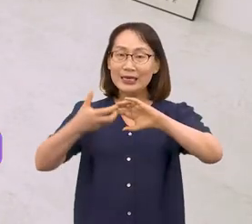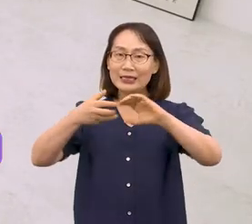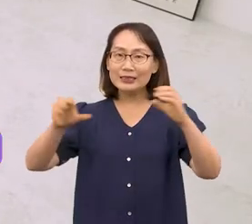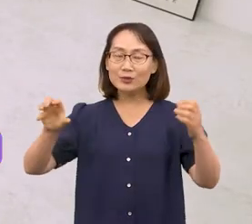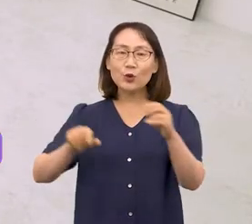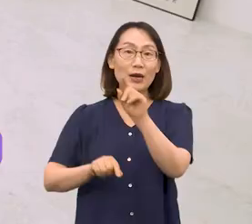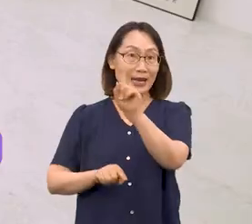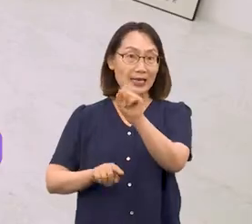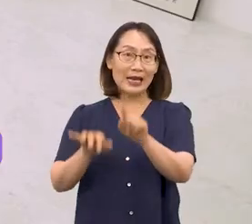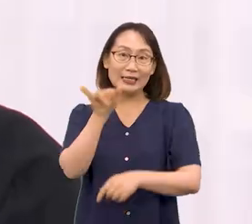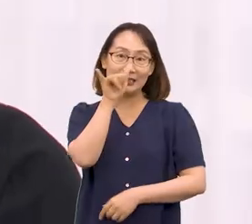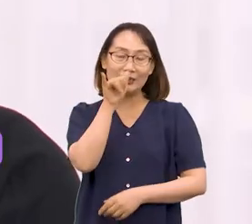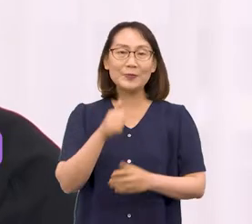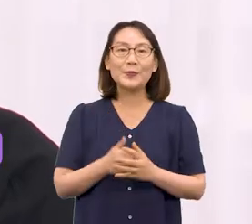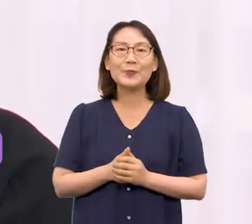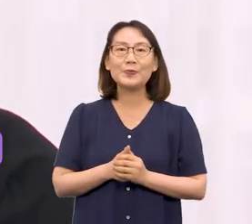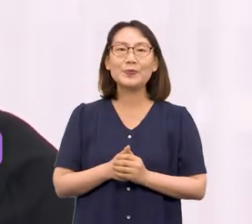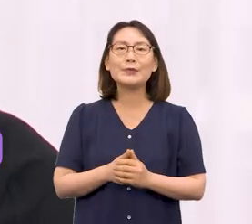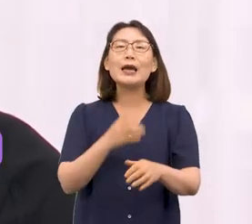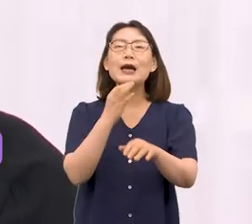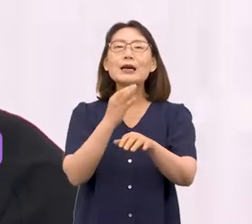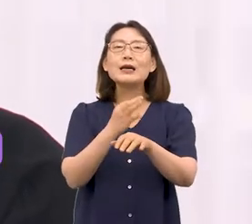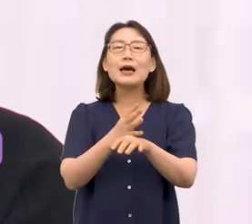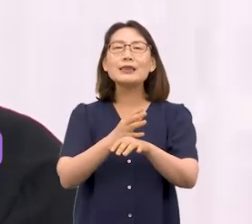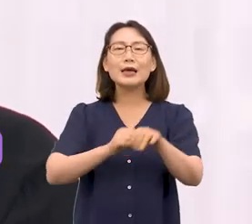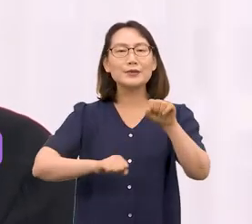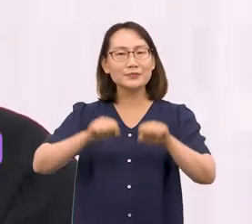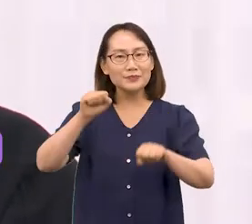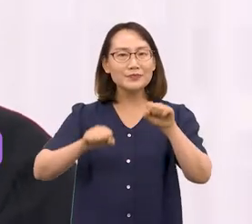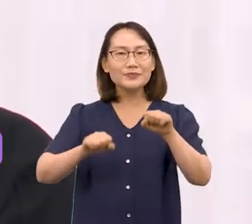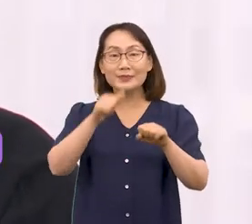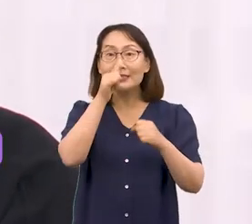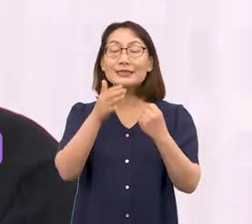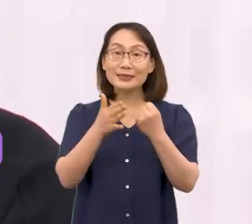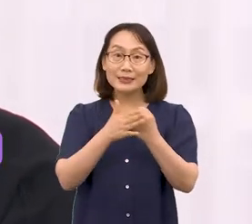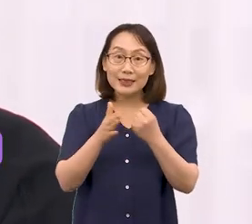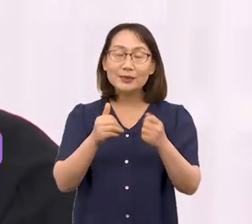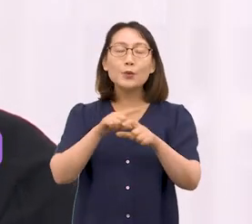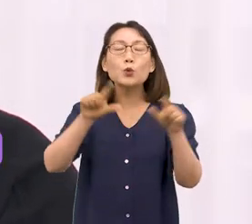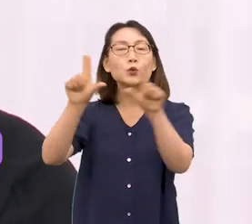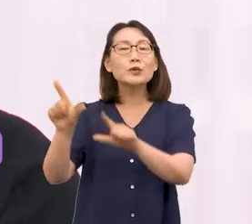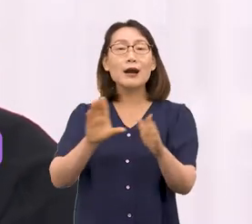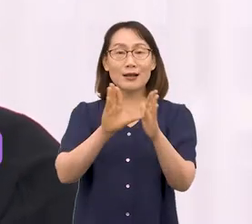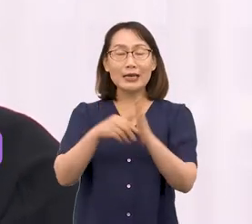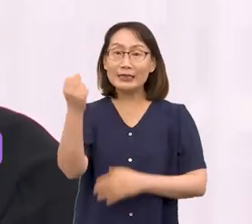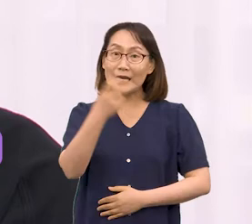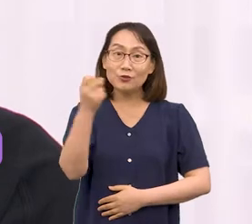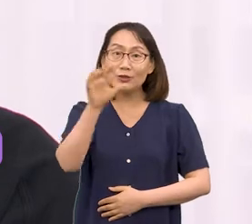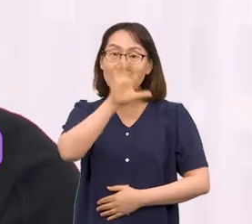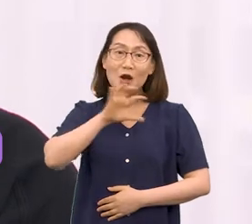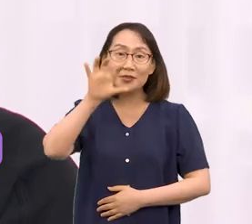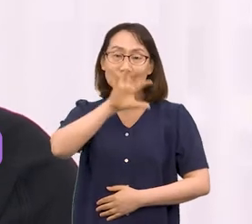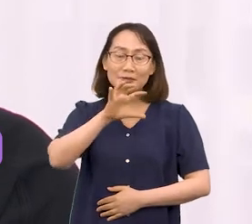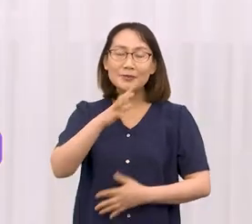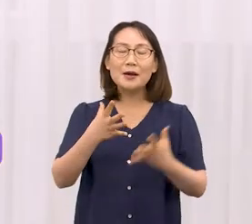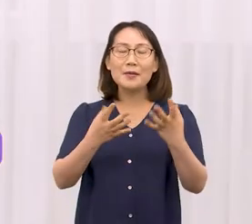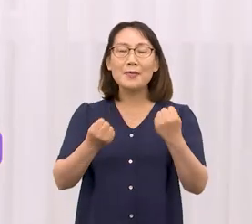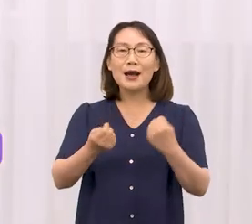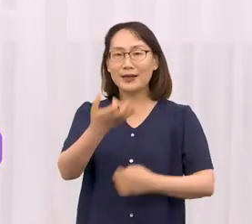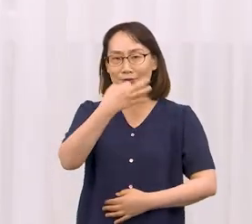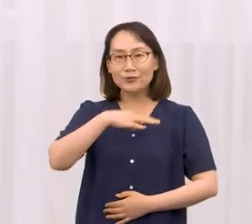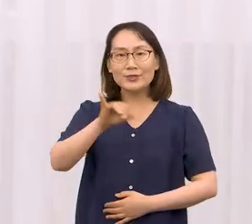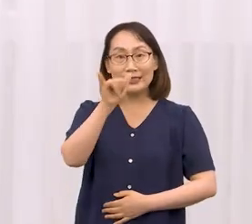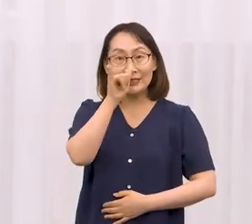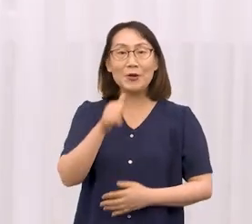가지 준비했는데요. 간단한 동작으로 준비했으니까 일상생활에서 자주 해주시면 많은 도움이 될